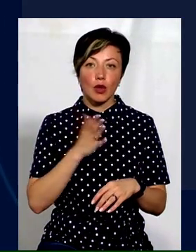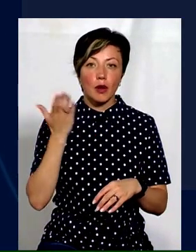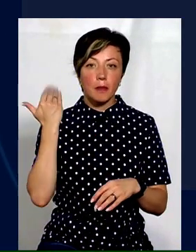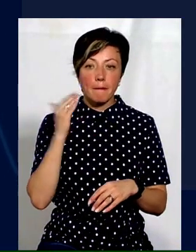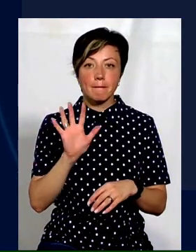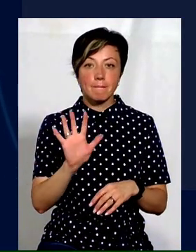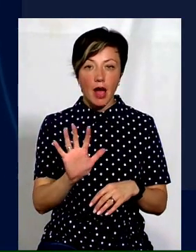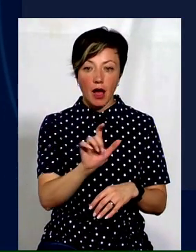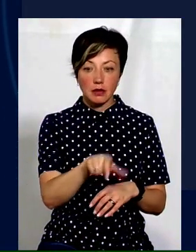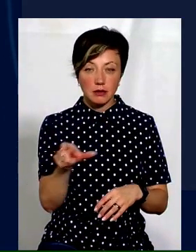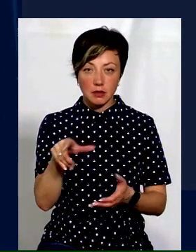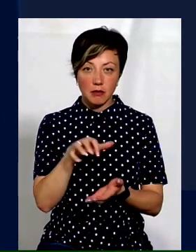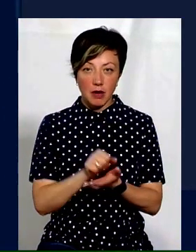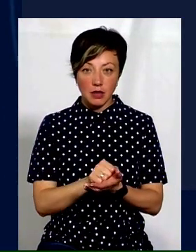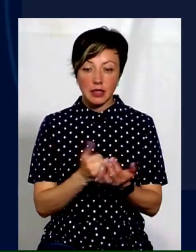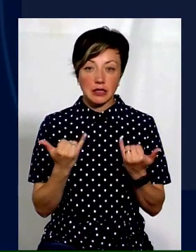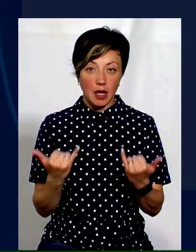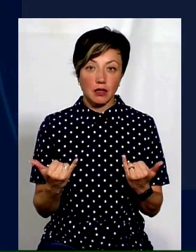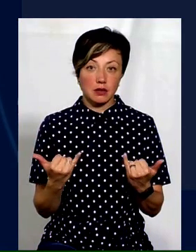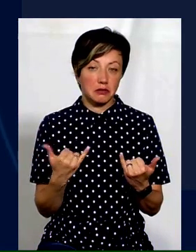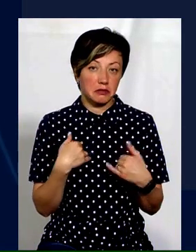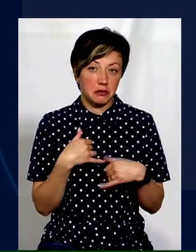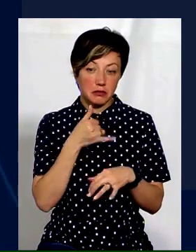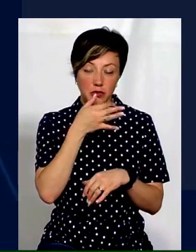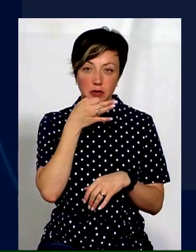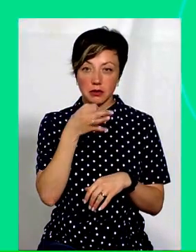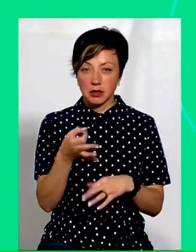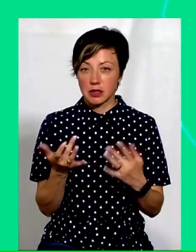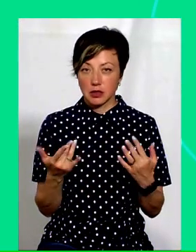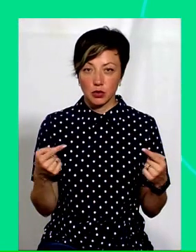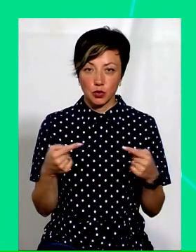'ятеро, які займалися, а зараз я навіть не можу сказати.